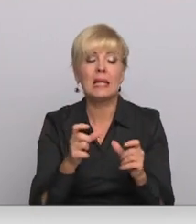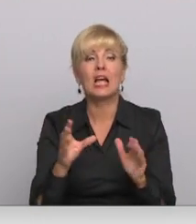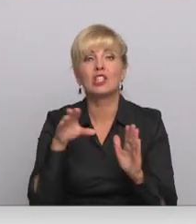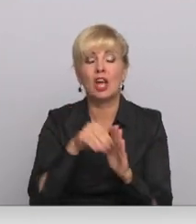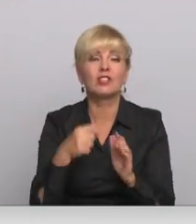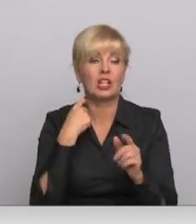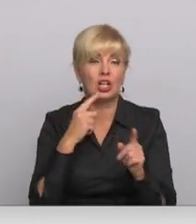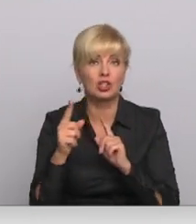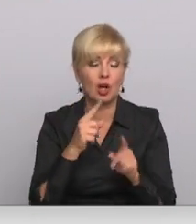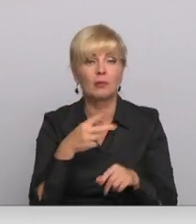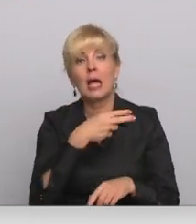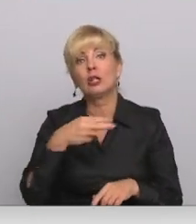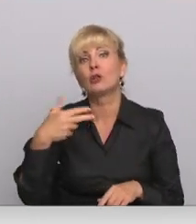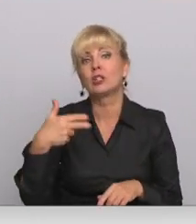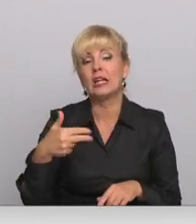satiksmē izmaksājas 230 tūkstošus eiro.